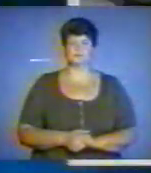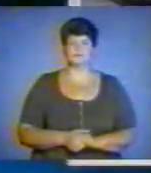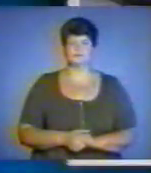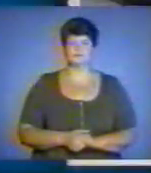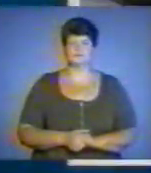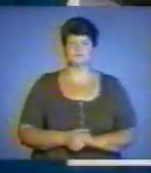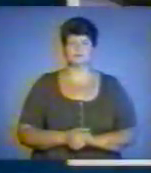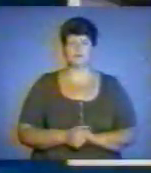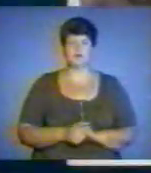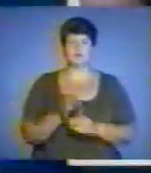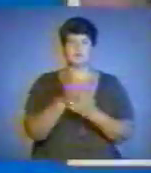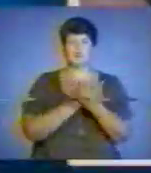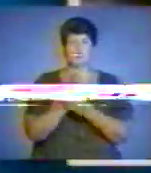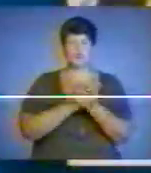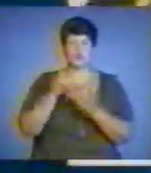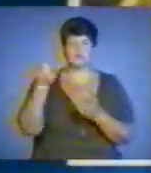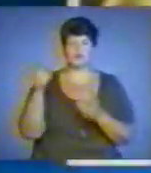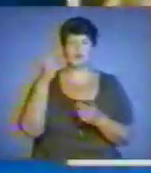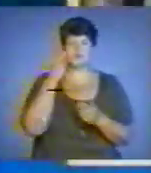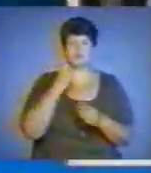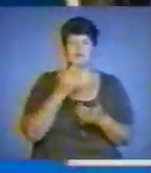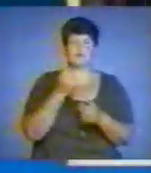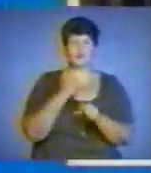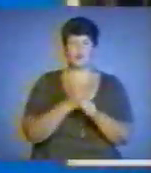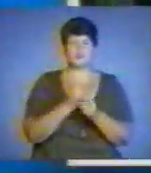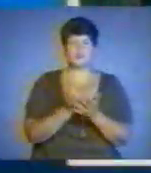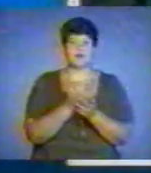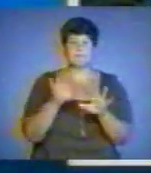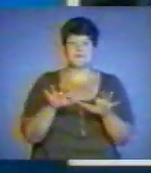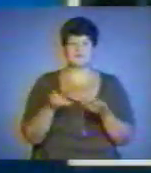Чиновник оцінив робоче місце у 2 тисячі доларів.